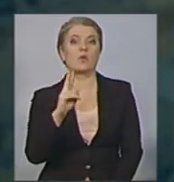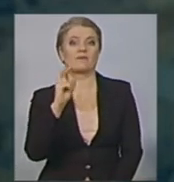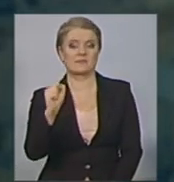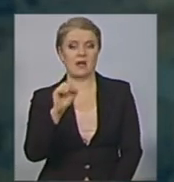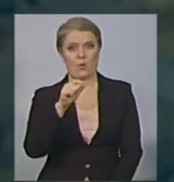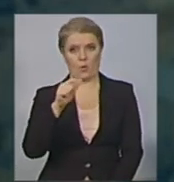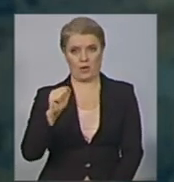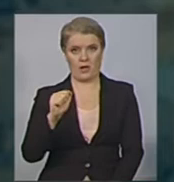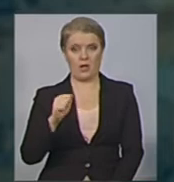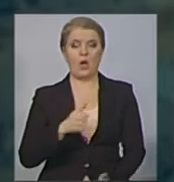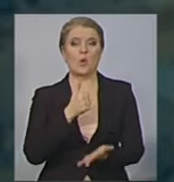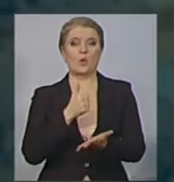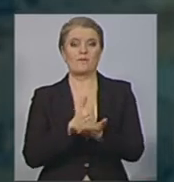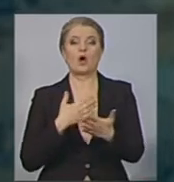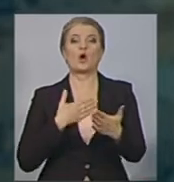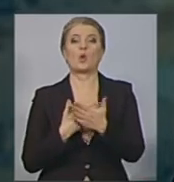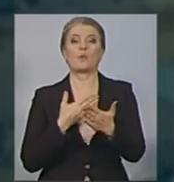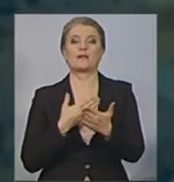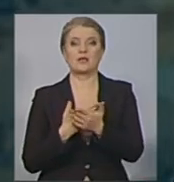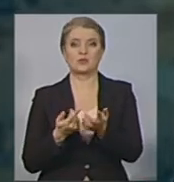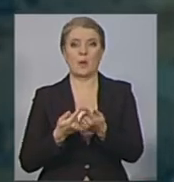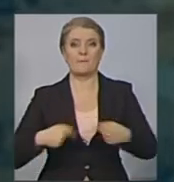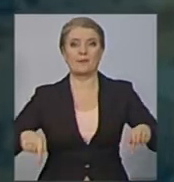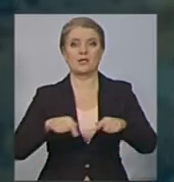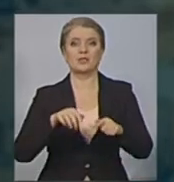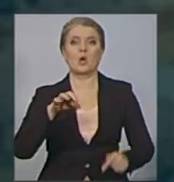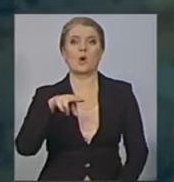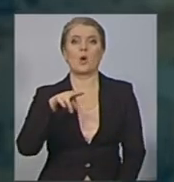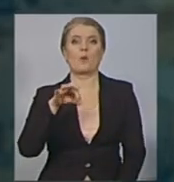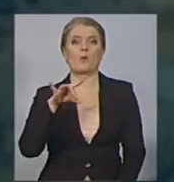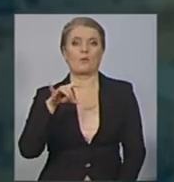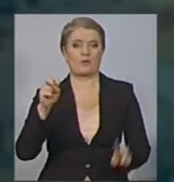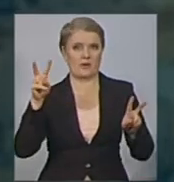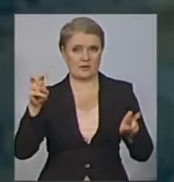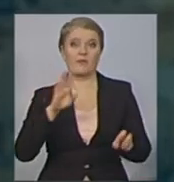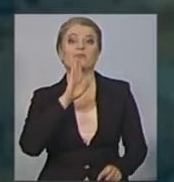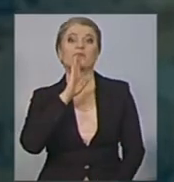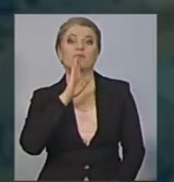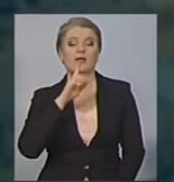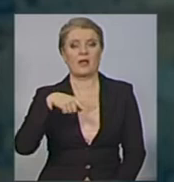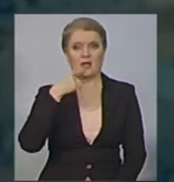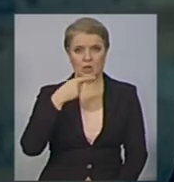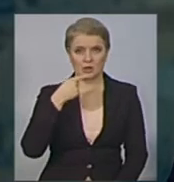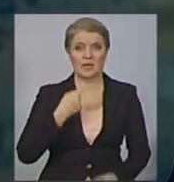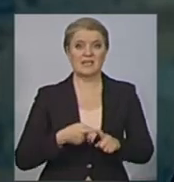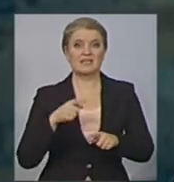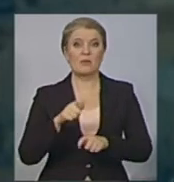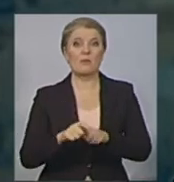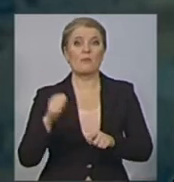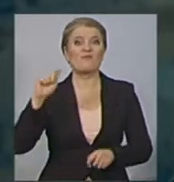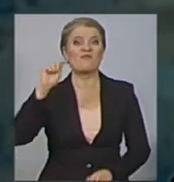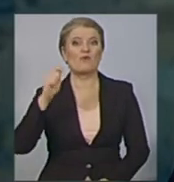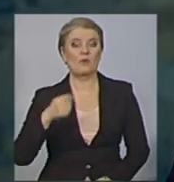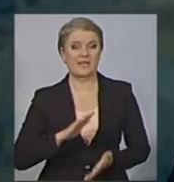громадянської мережі «Опора», яка, зокрема, досліджує виборчий процес. За словами Айвазовської, запровадження воєнного стану порушило процедуру проведення